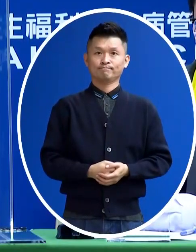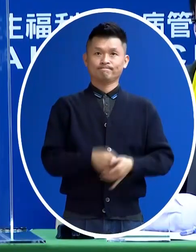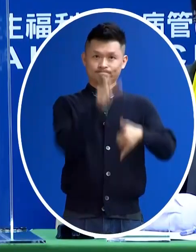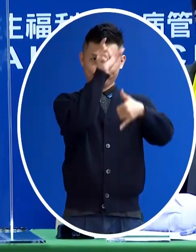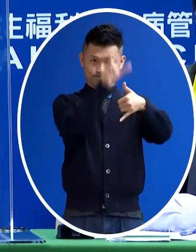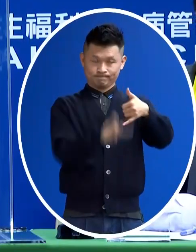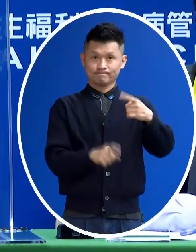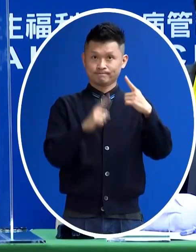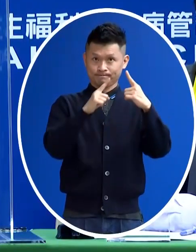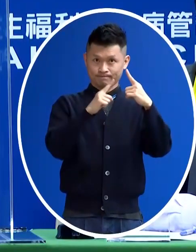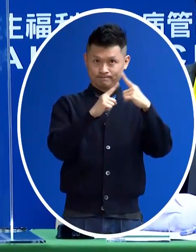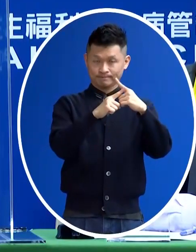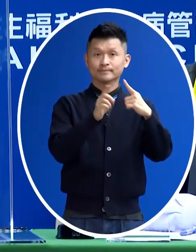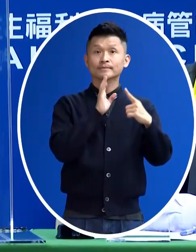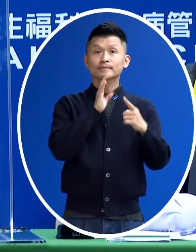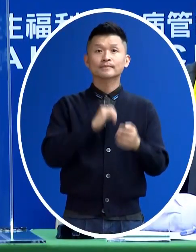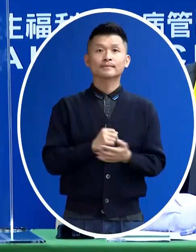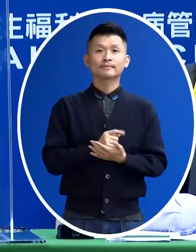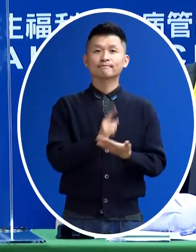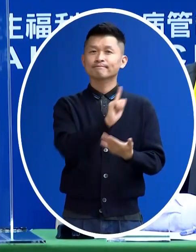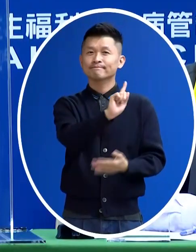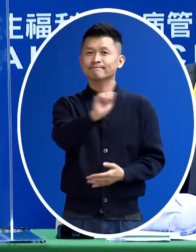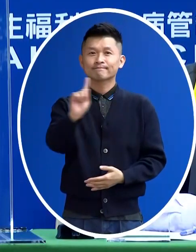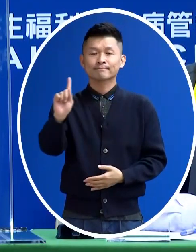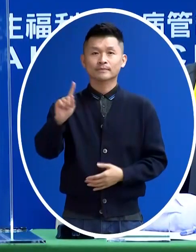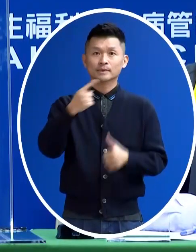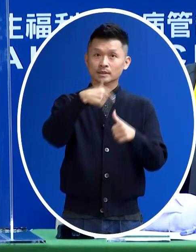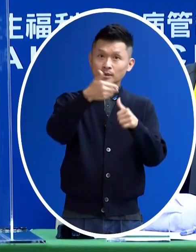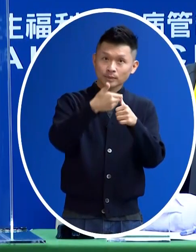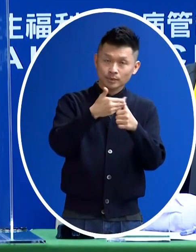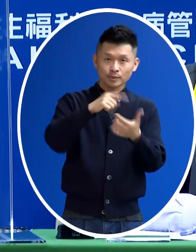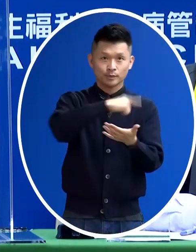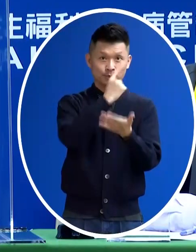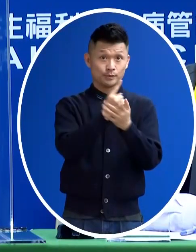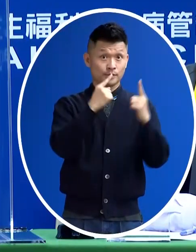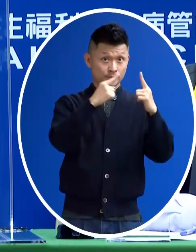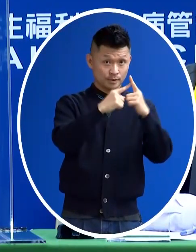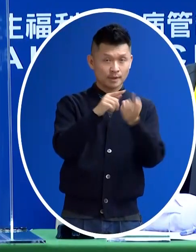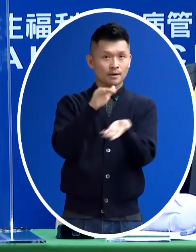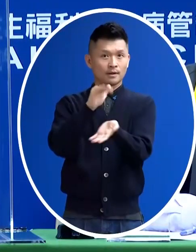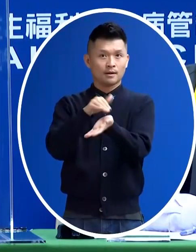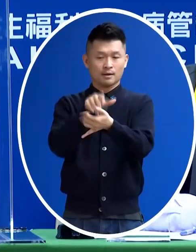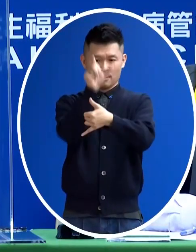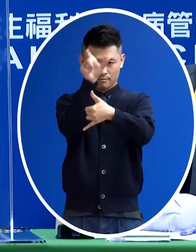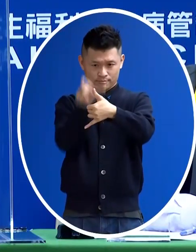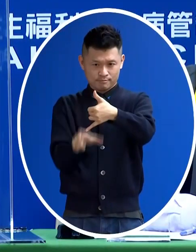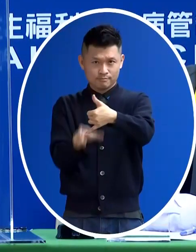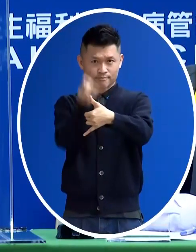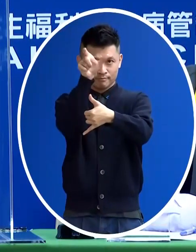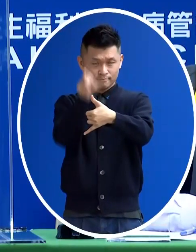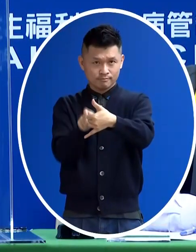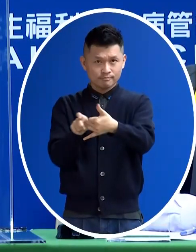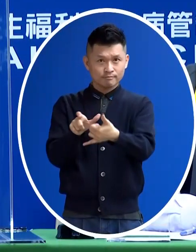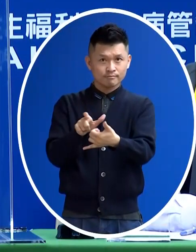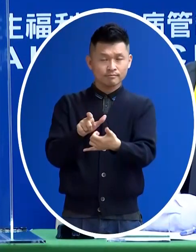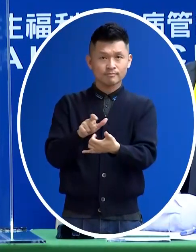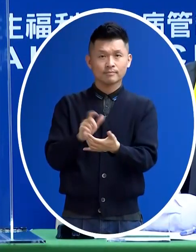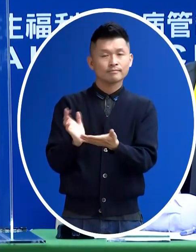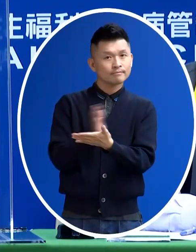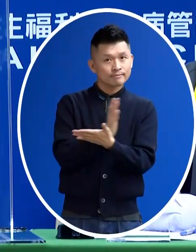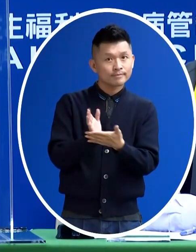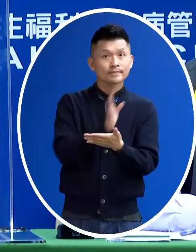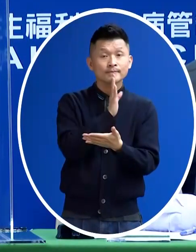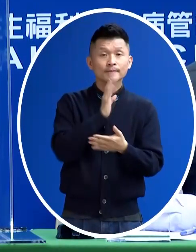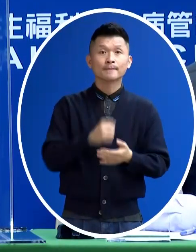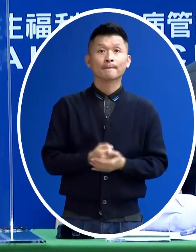人 是講全人 現在什麼都是講全人教育也講全人 醫療也講全人 任何都是以全人來做看待